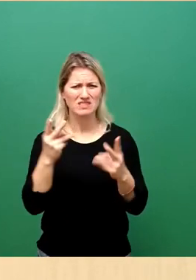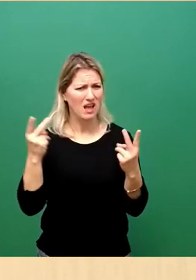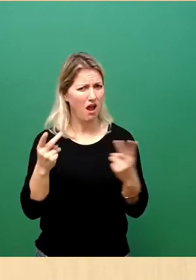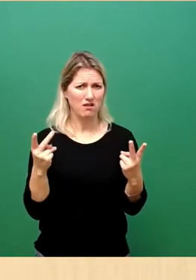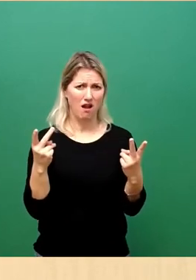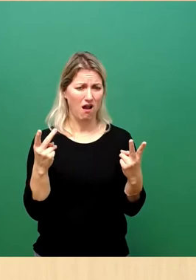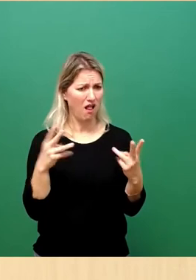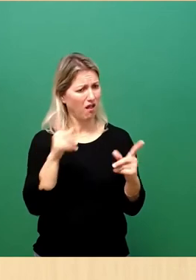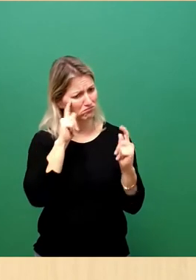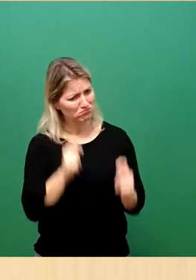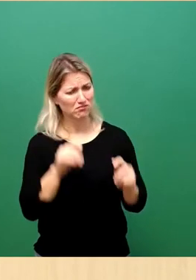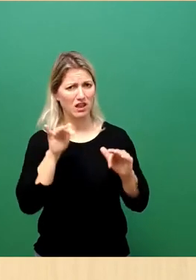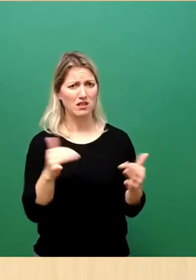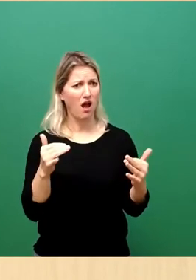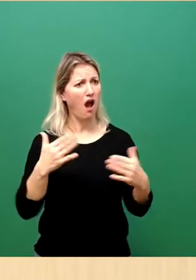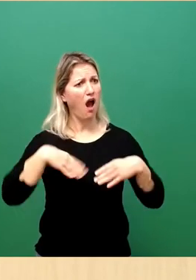Aus Fremden wurden Freunde.